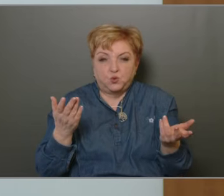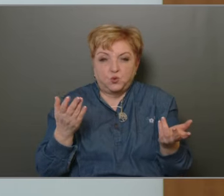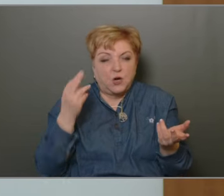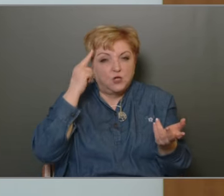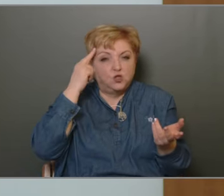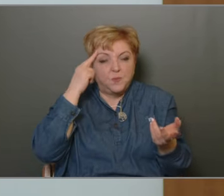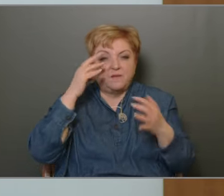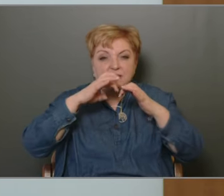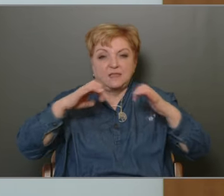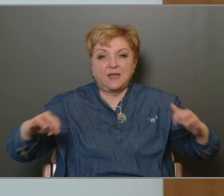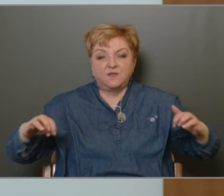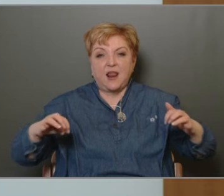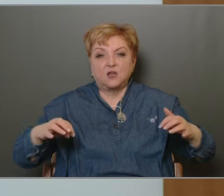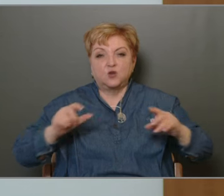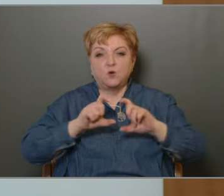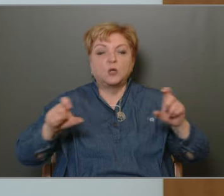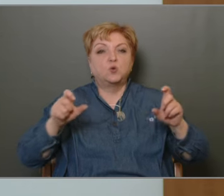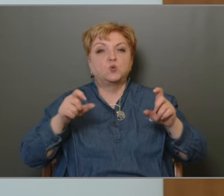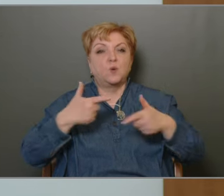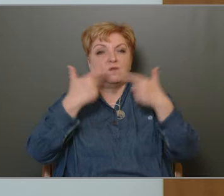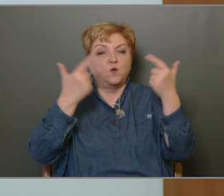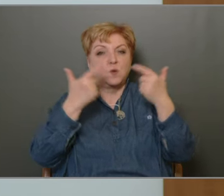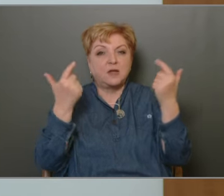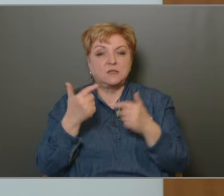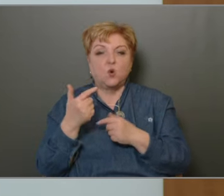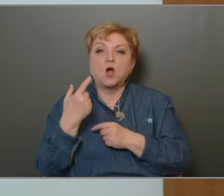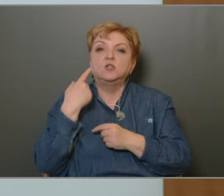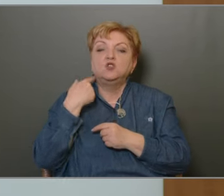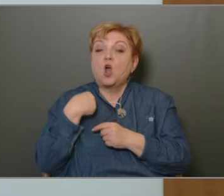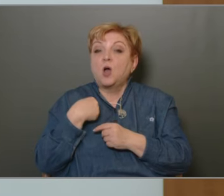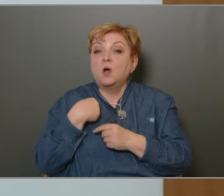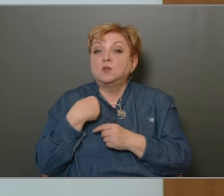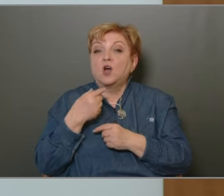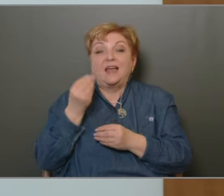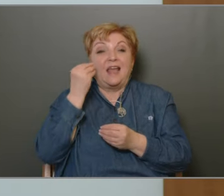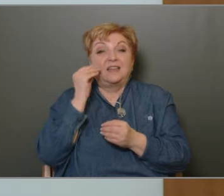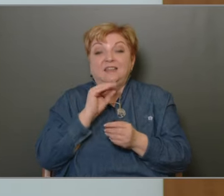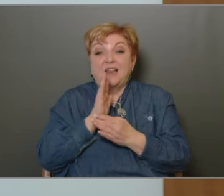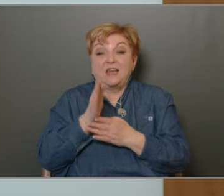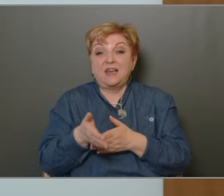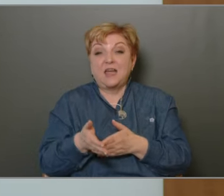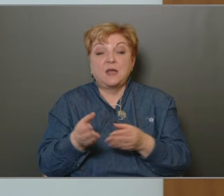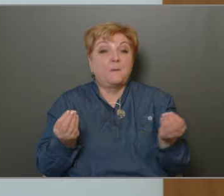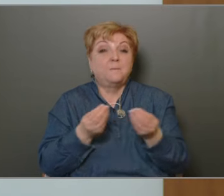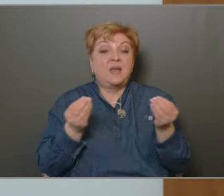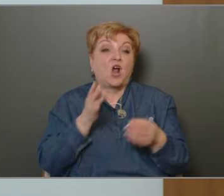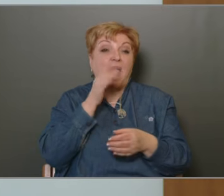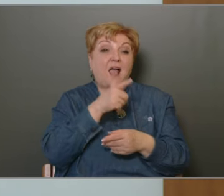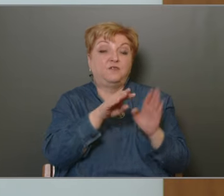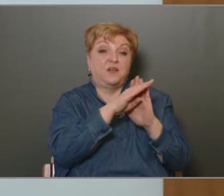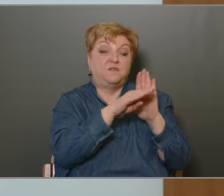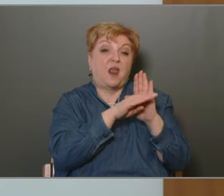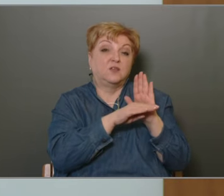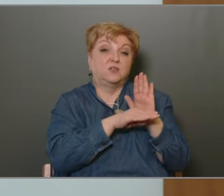a szétvállásra vonatkozó információkat és megfogalmazva annak szintén érthetetlen irányát, vagyis miért a KFT